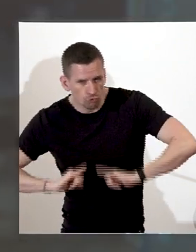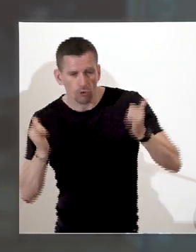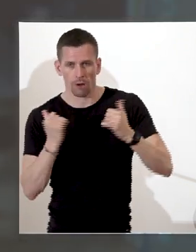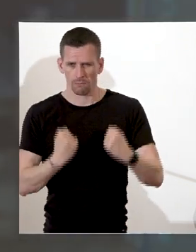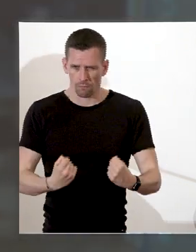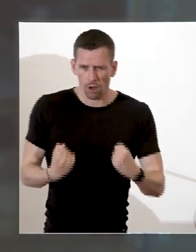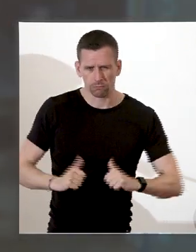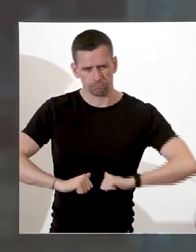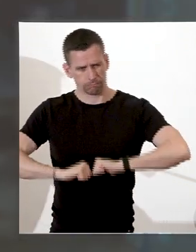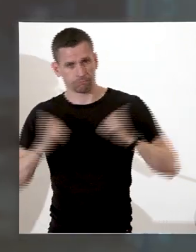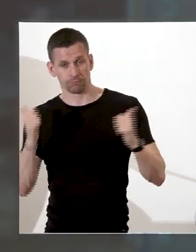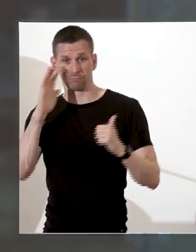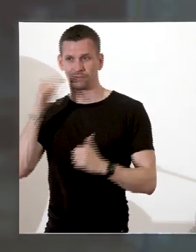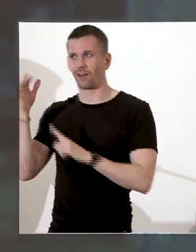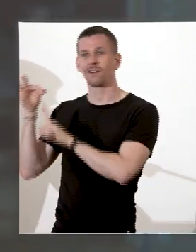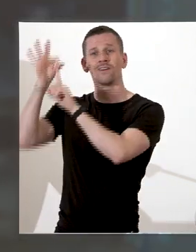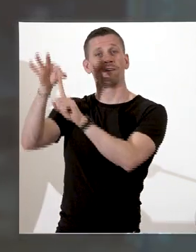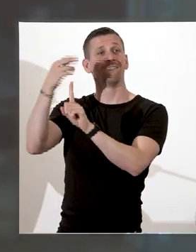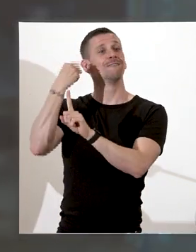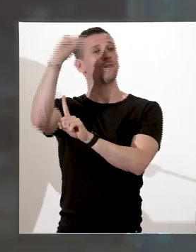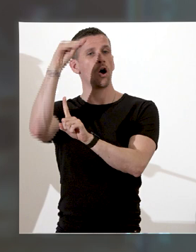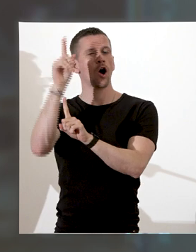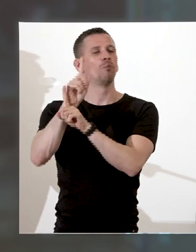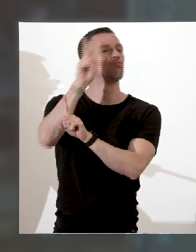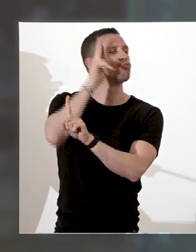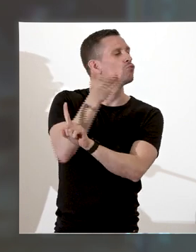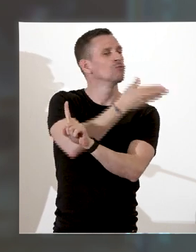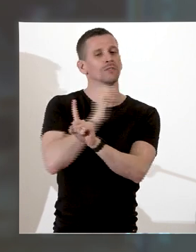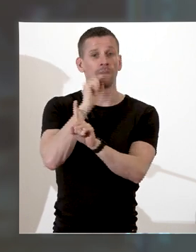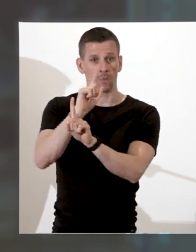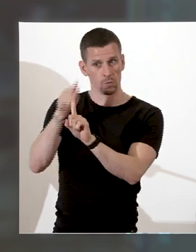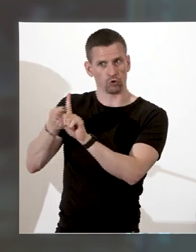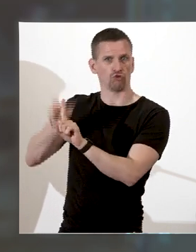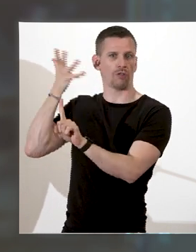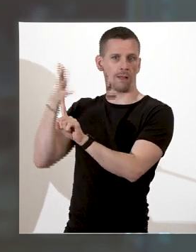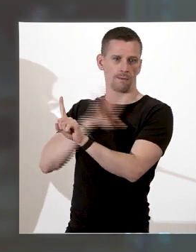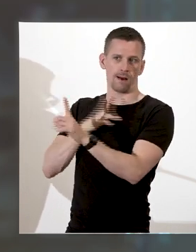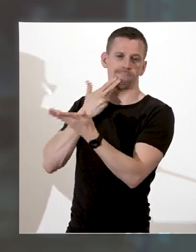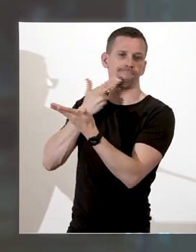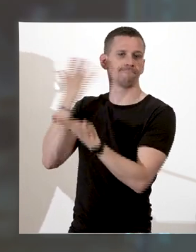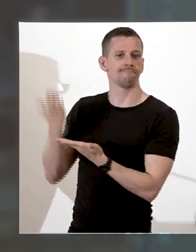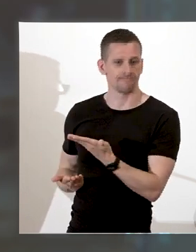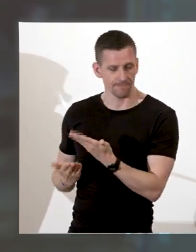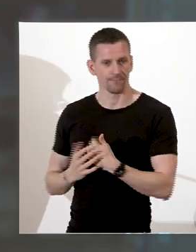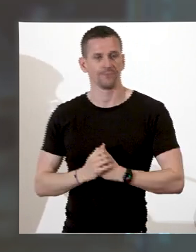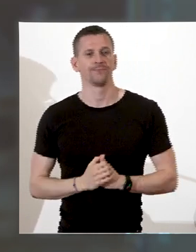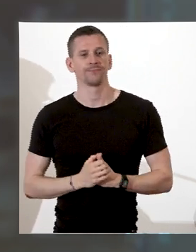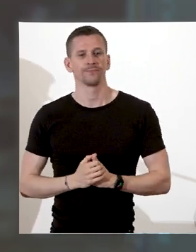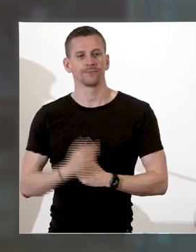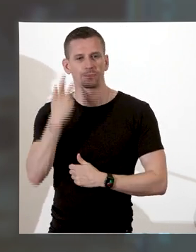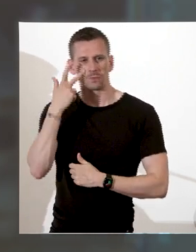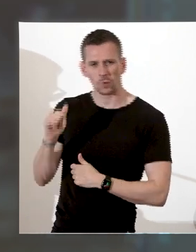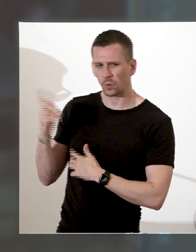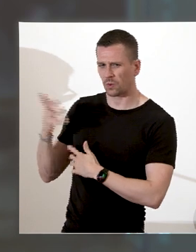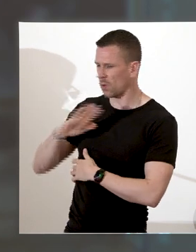vient visiblement de surgir de l'entrepont du navire et s'apprête à être rejoint par au moins un autre captif dont